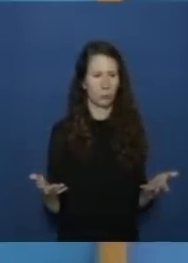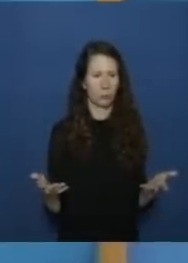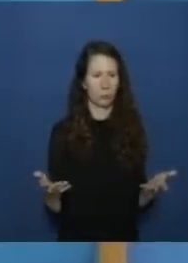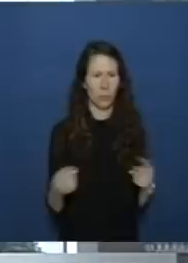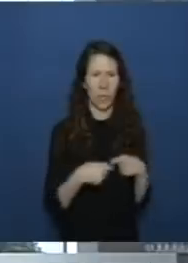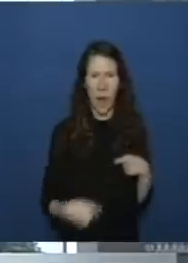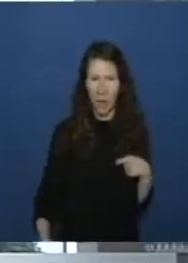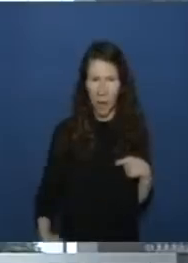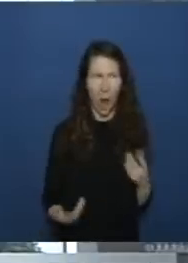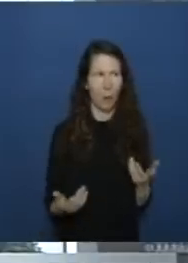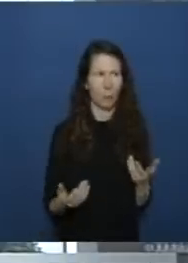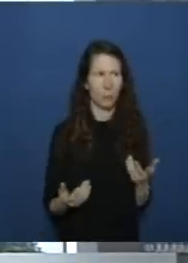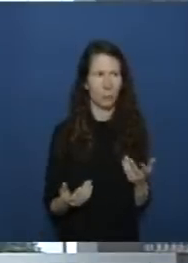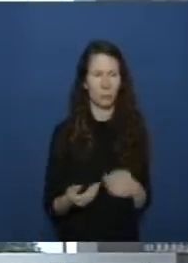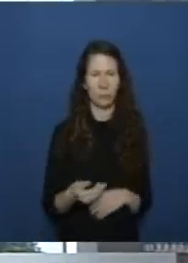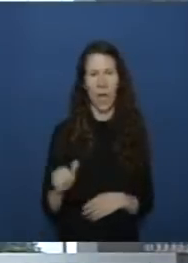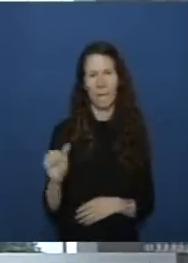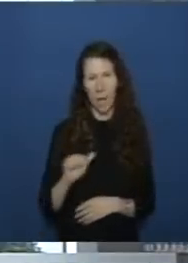gaza und afghanistan